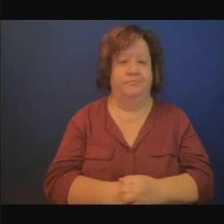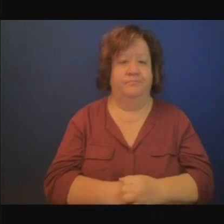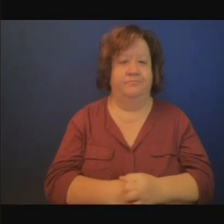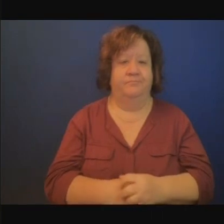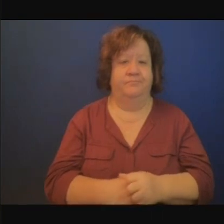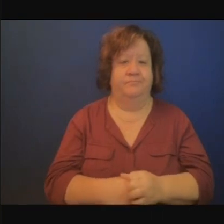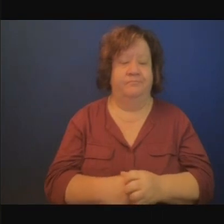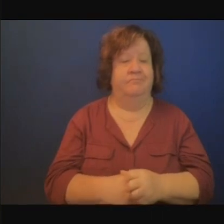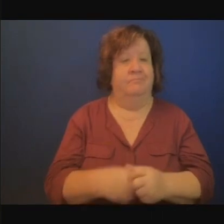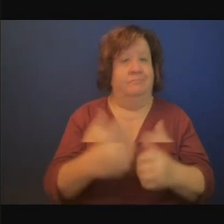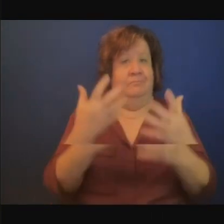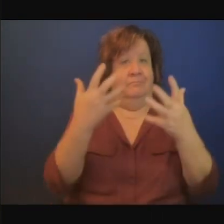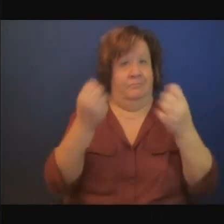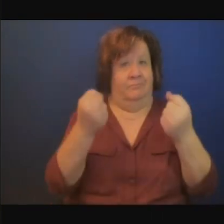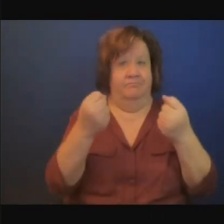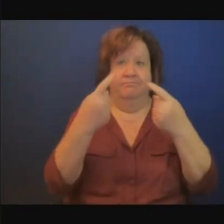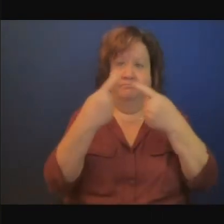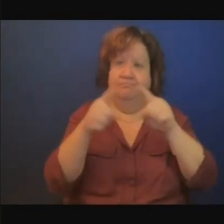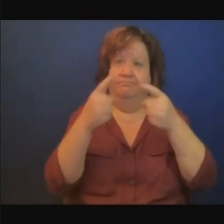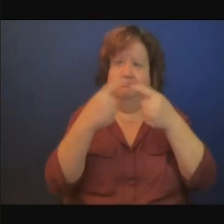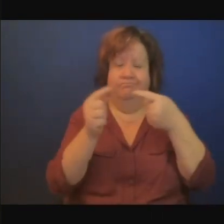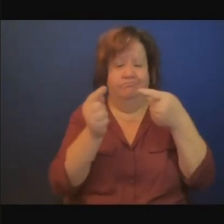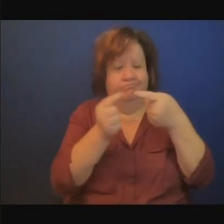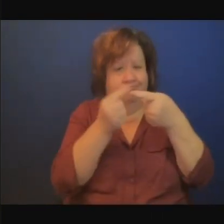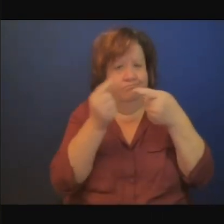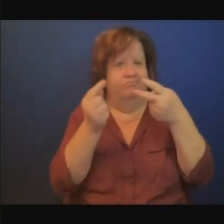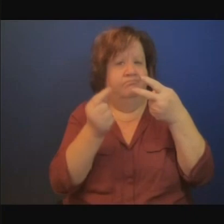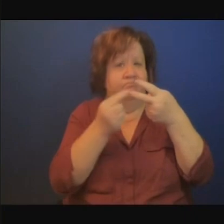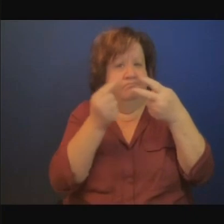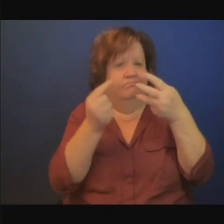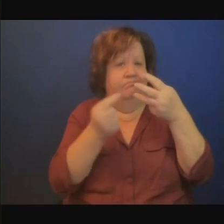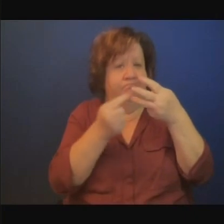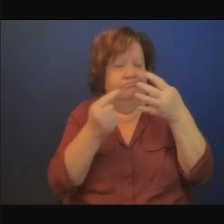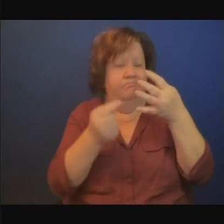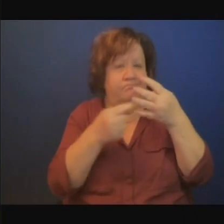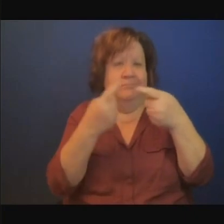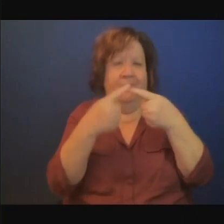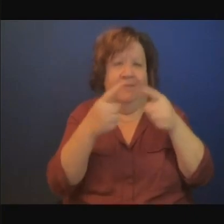différents aspects, différents paramètres dont il faut tenir compte